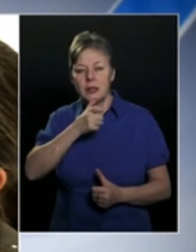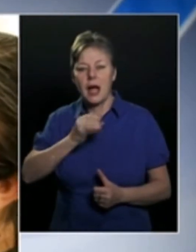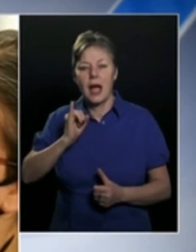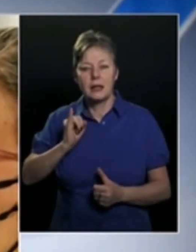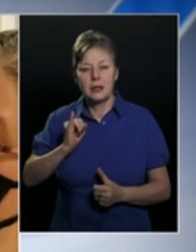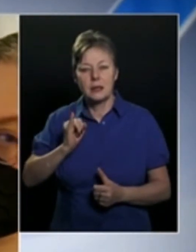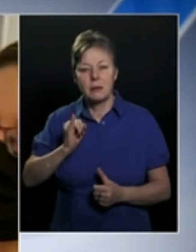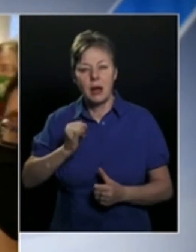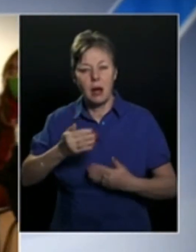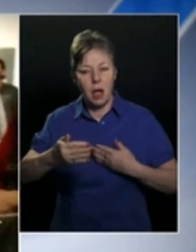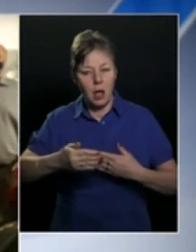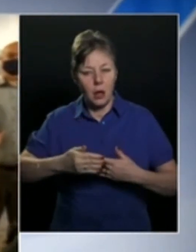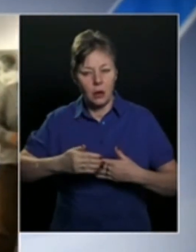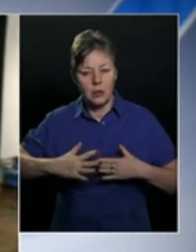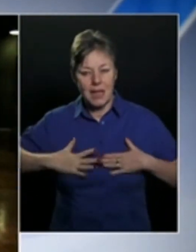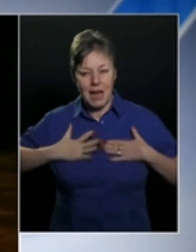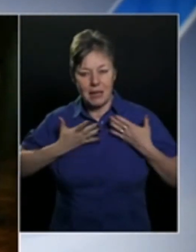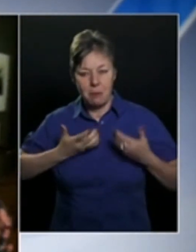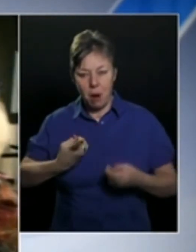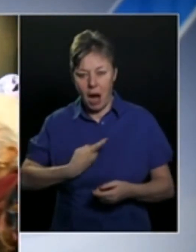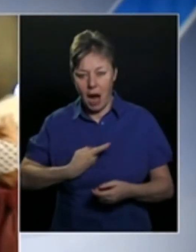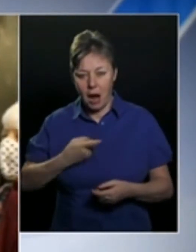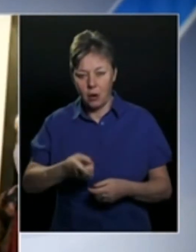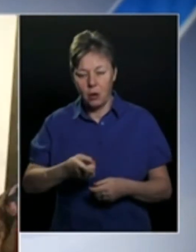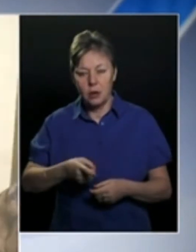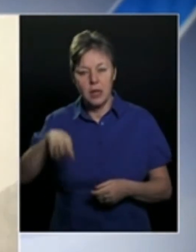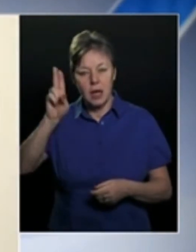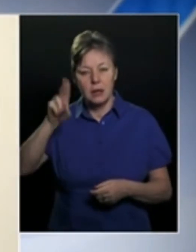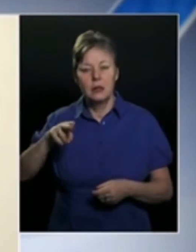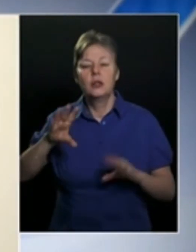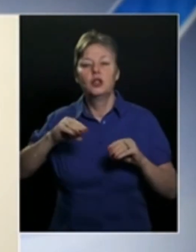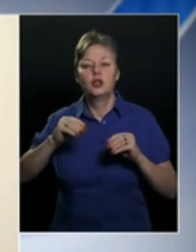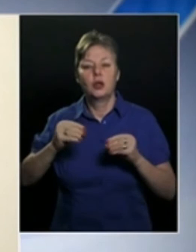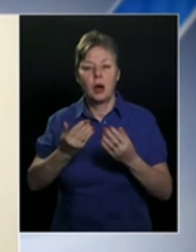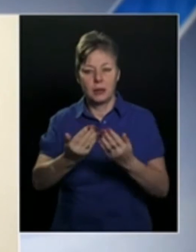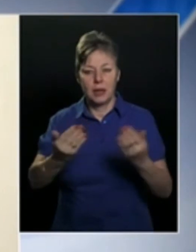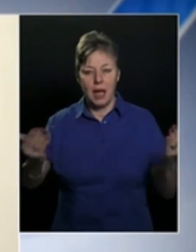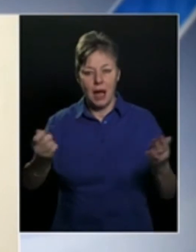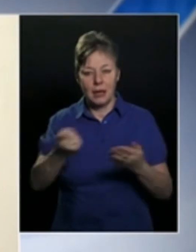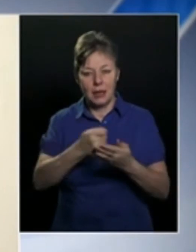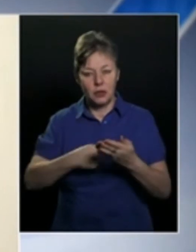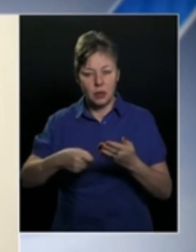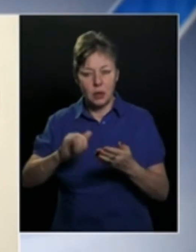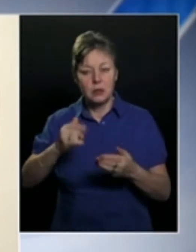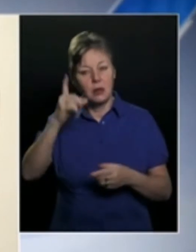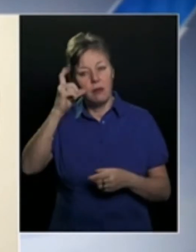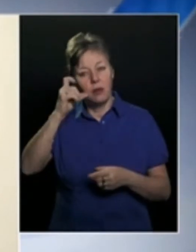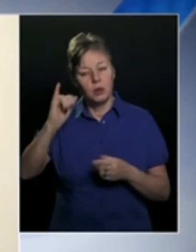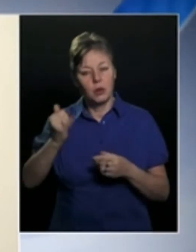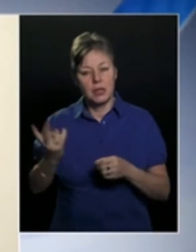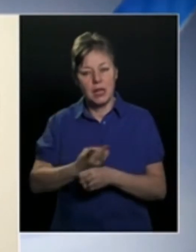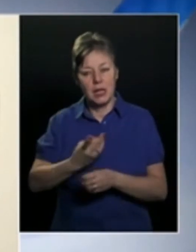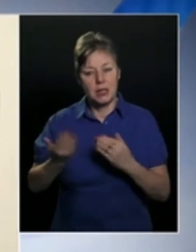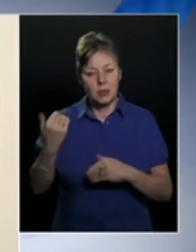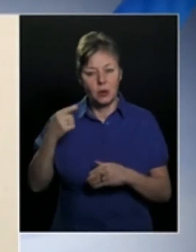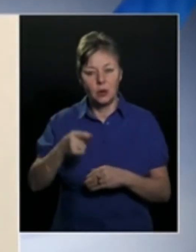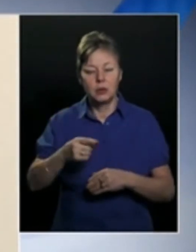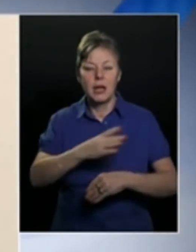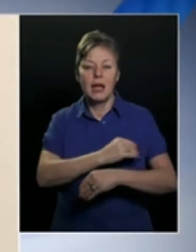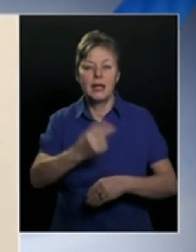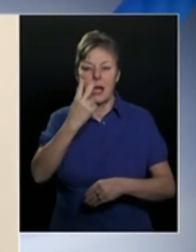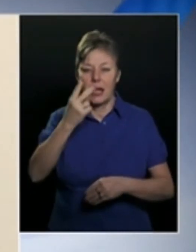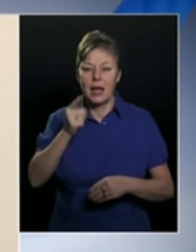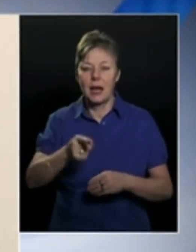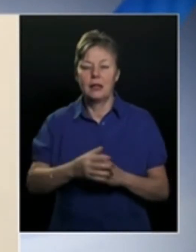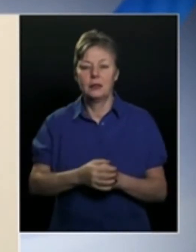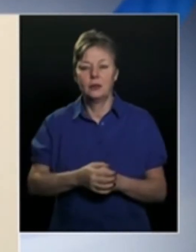Cagány Izabella közel érzi magához a képzőművészetet. Sokat jár kiállításra, rajzolni és fotózni is szokott, ha